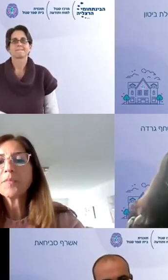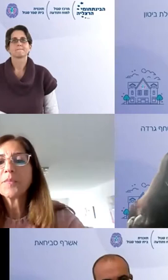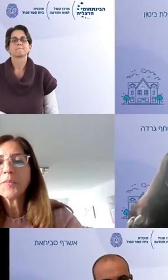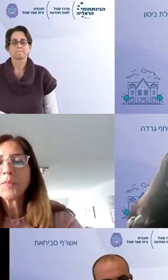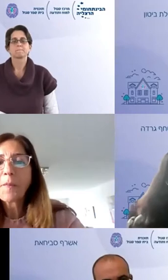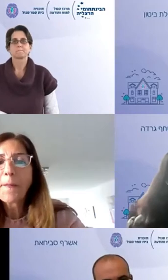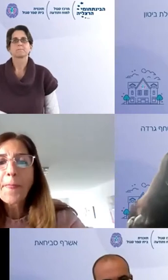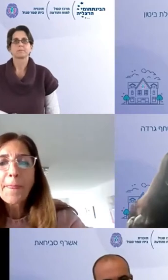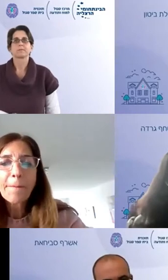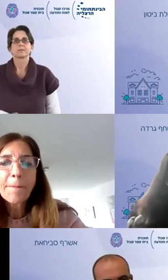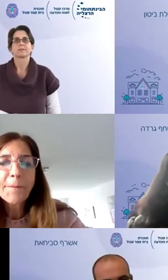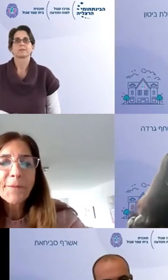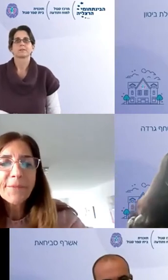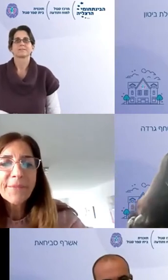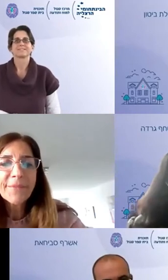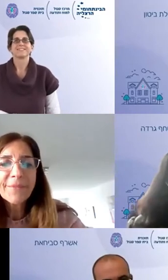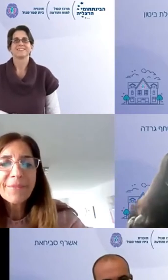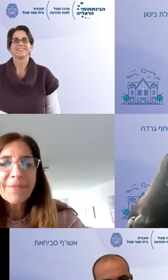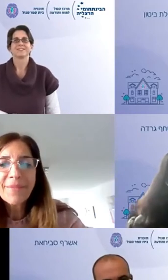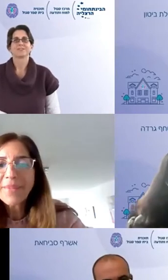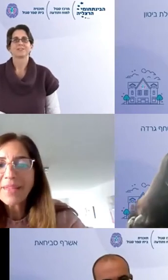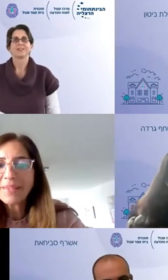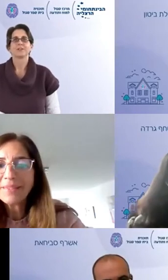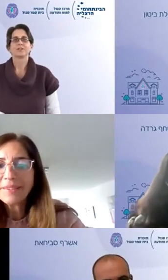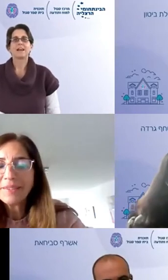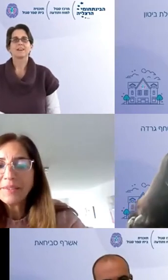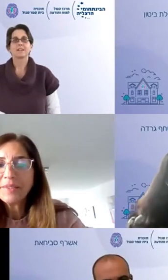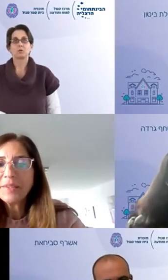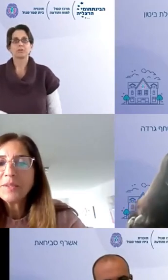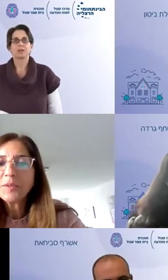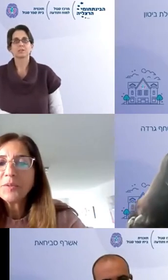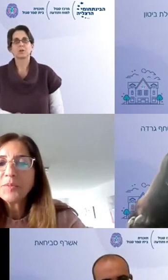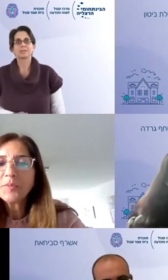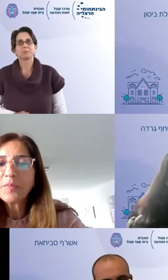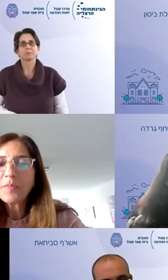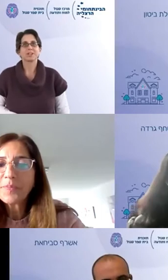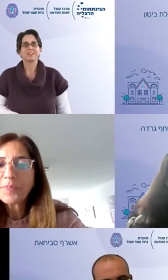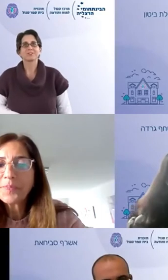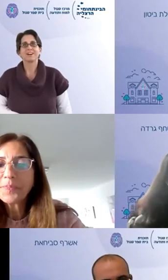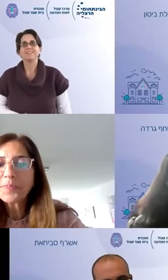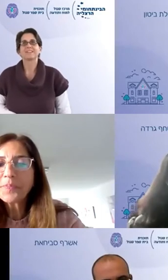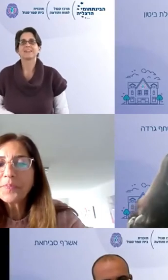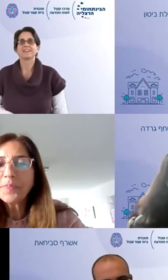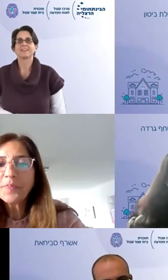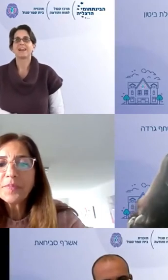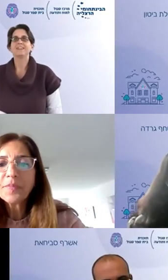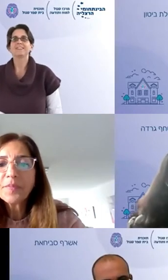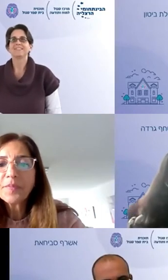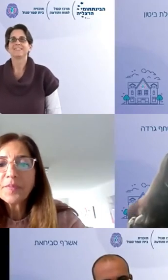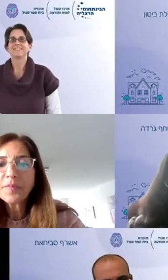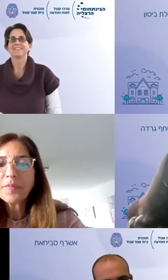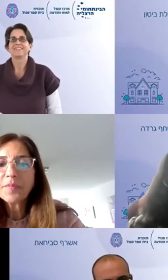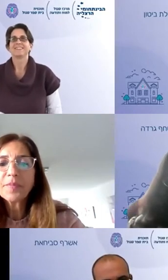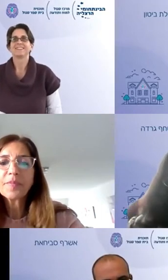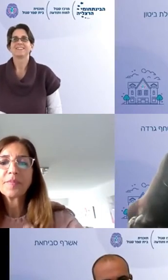מדויקת לי תודה תודה ילד אנחנו נחזור לזה בהמשך תודה אייל